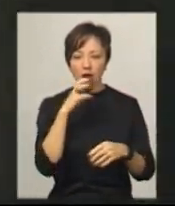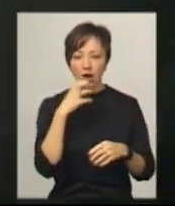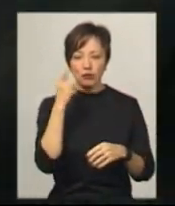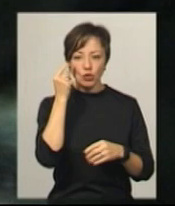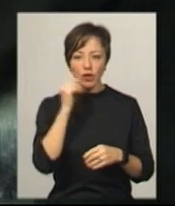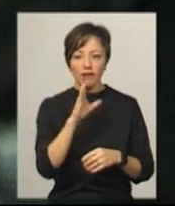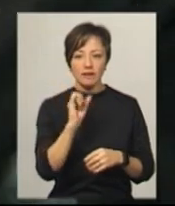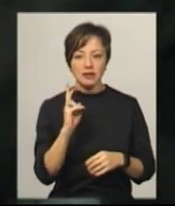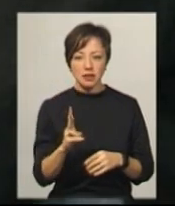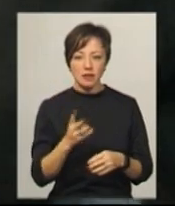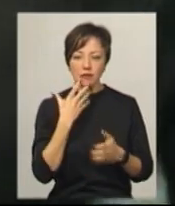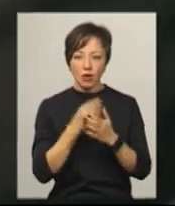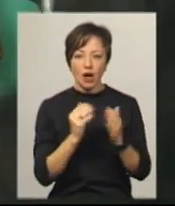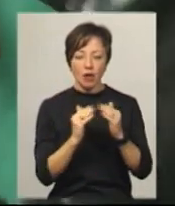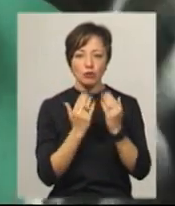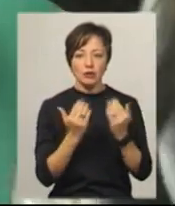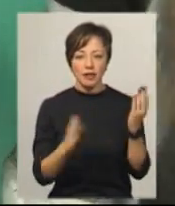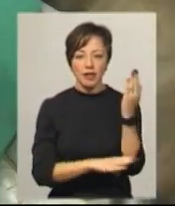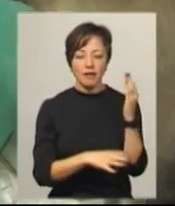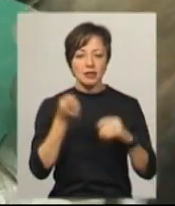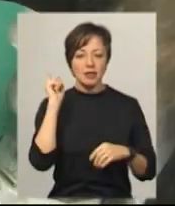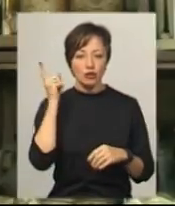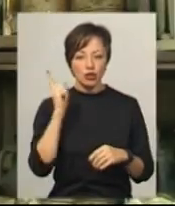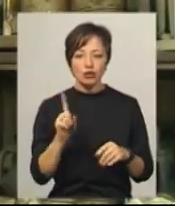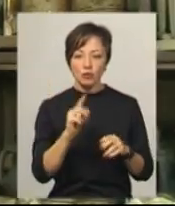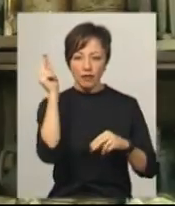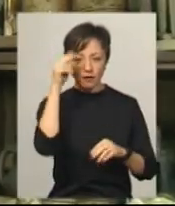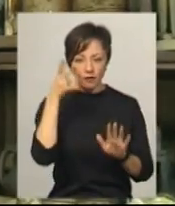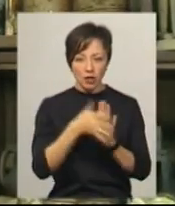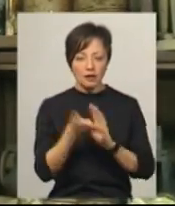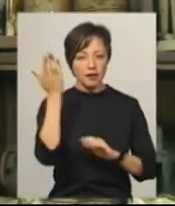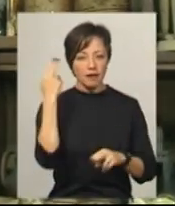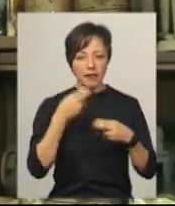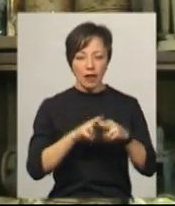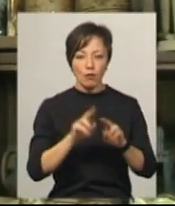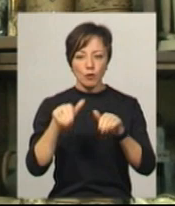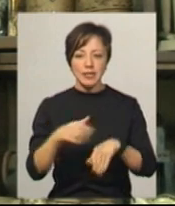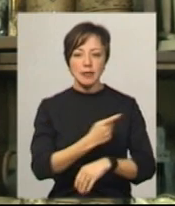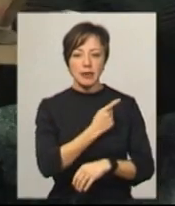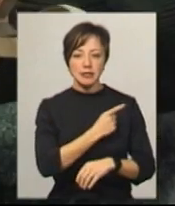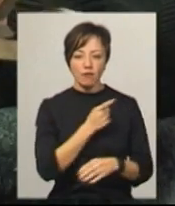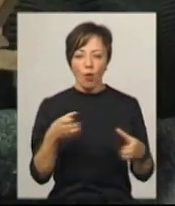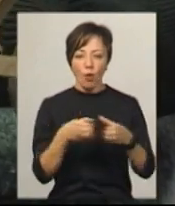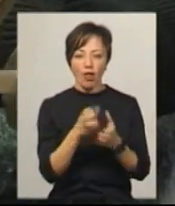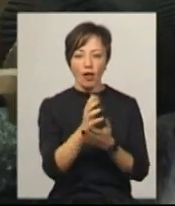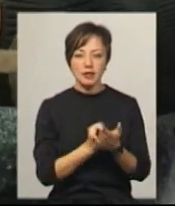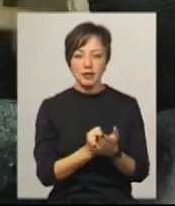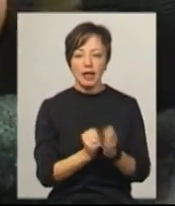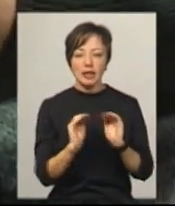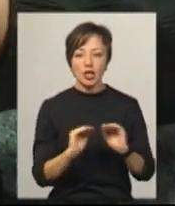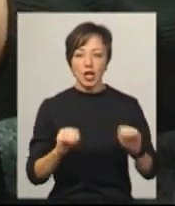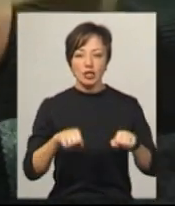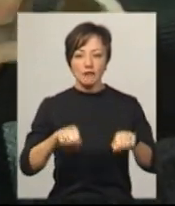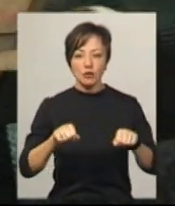бджолиного воску. У своїй хаті влаштував музей дерев'яних старожитностей, щоби вивчати давні техніки подільських майстрів. У колекції є дитячий візок з